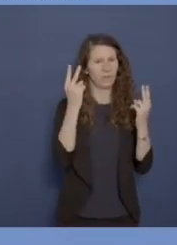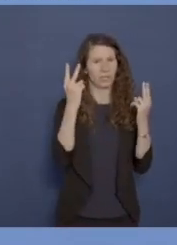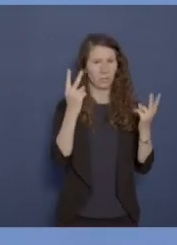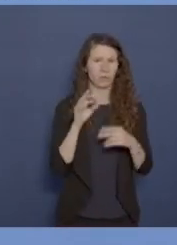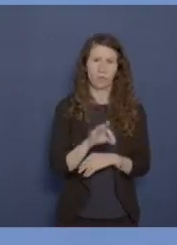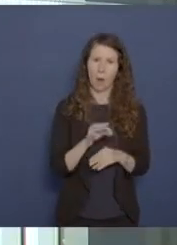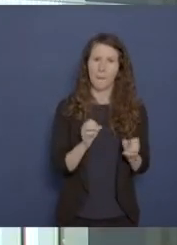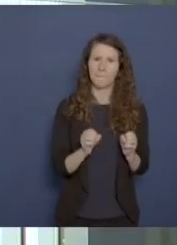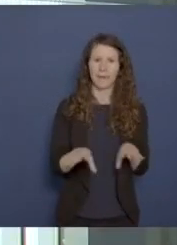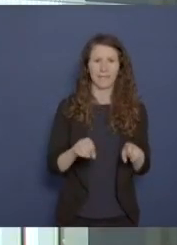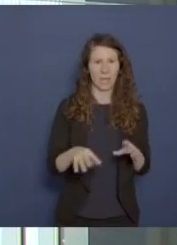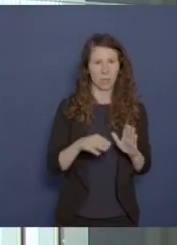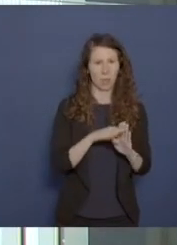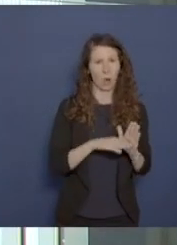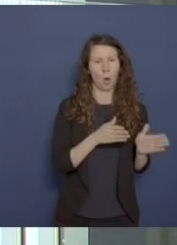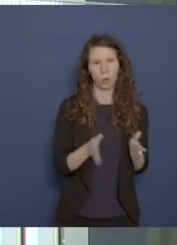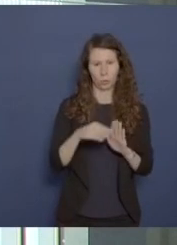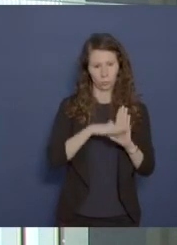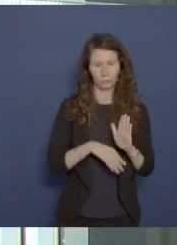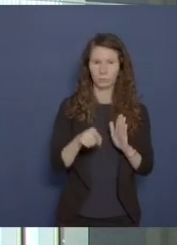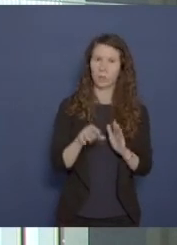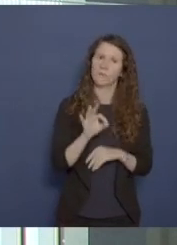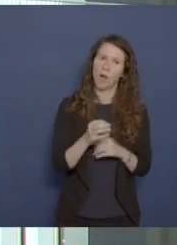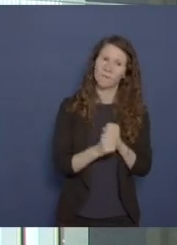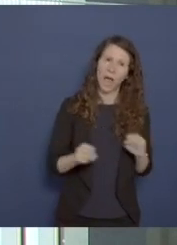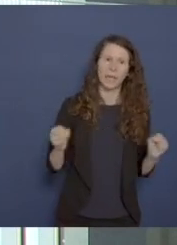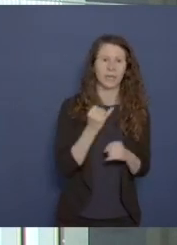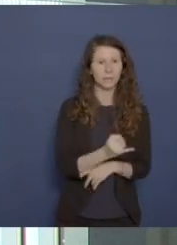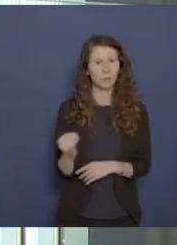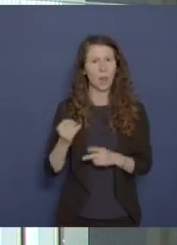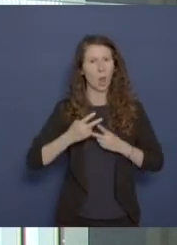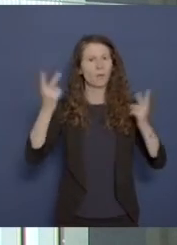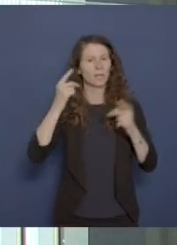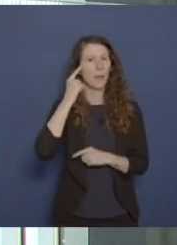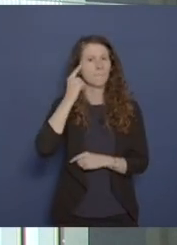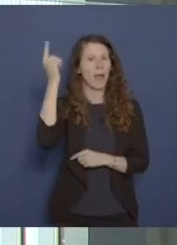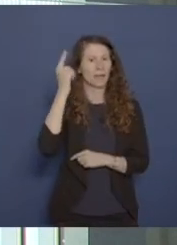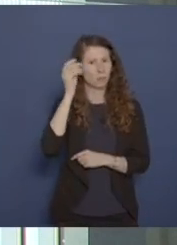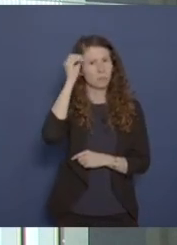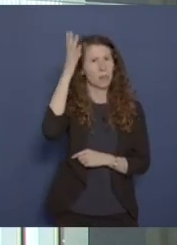Medienordnung. Sie ist der Garant für eine freie individuelle und öffentliche Meinungsbildung.